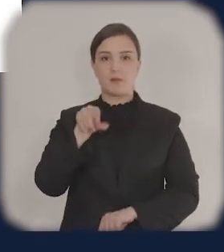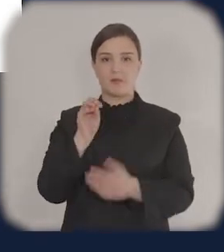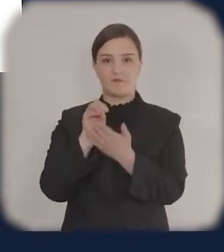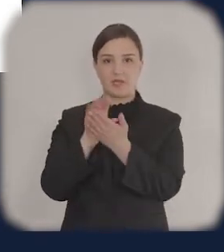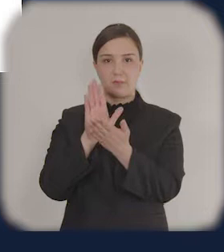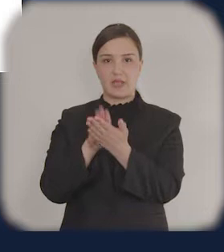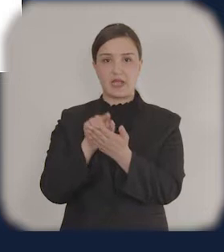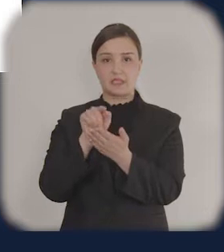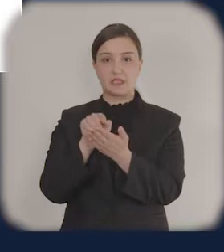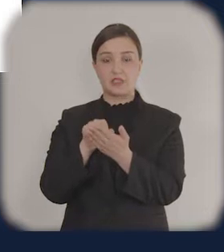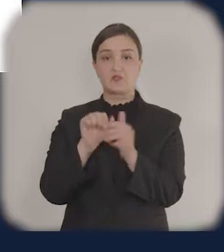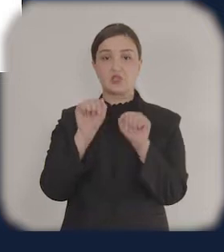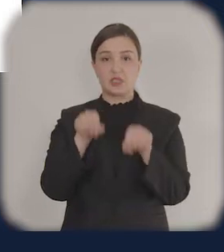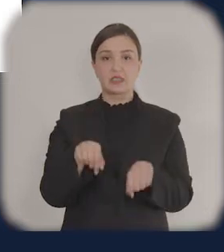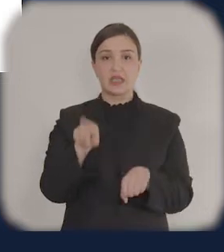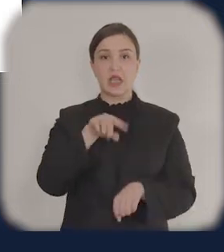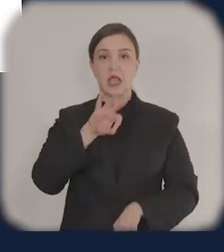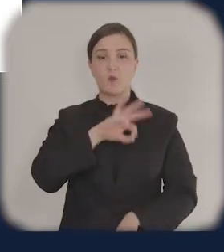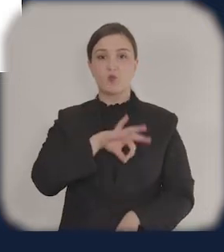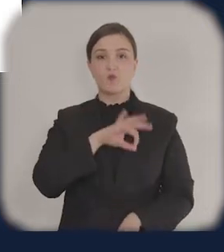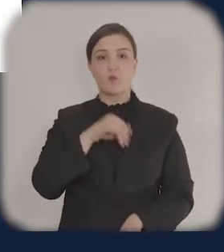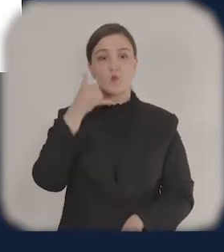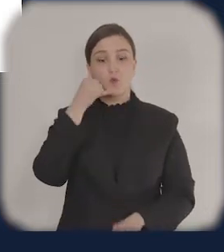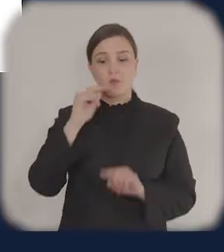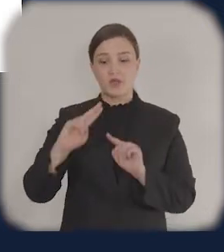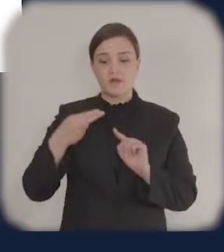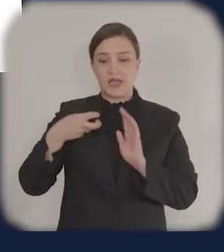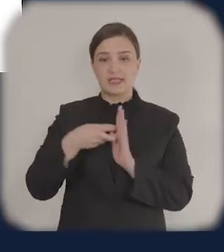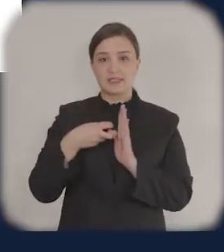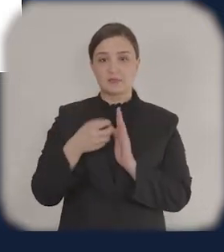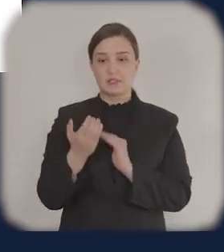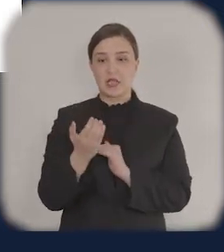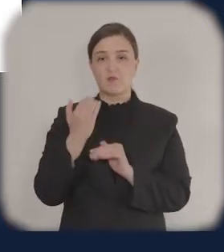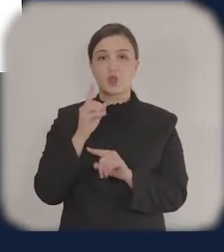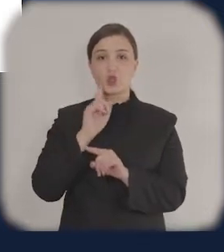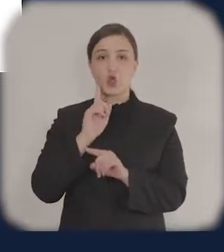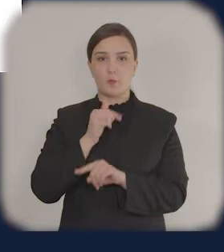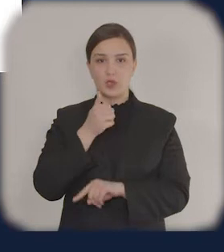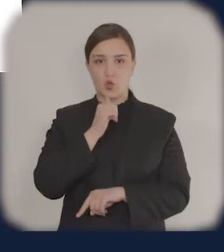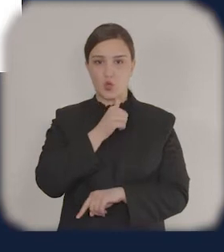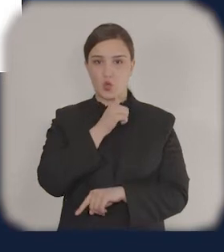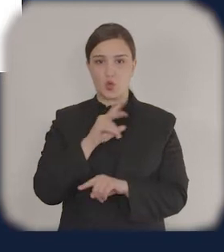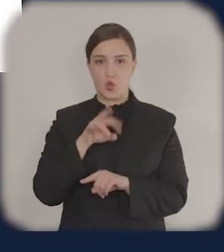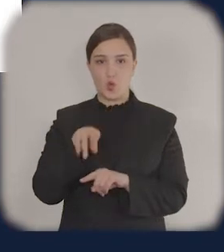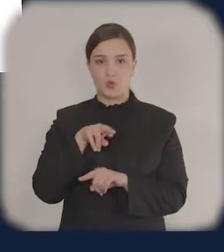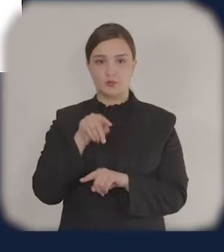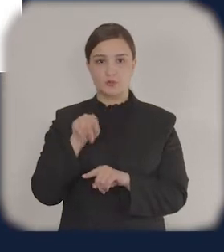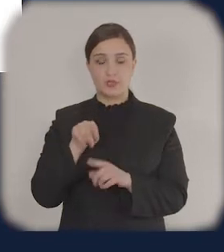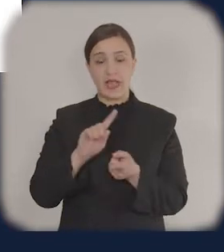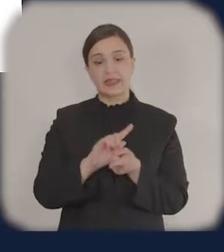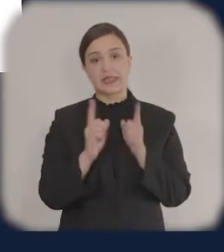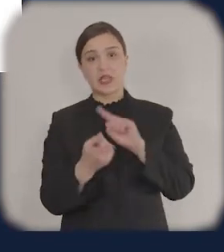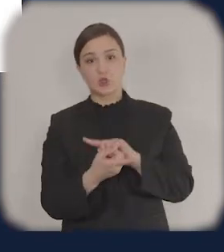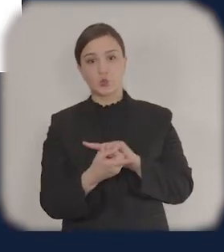pəncərədə bir istehlakçı kimi verifikasiya verməlisiniz. Verifikasiya üçün mobil telefonunuza SMS şəkilində göndərilmiş müəqqəti